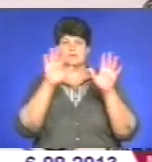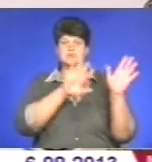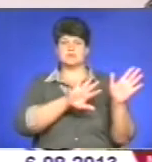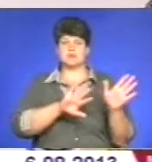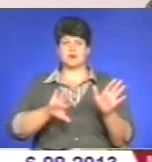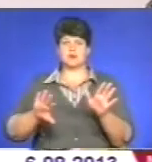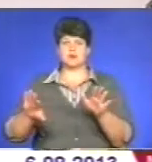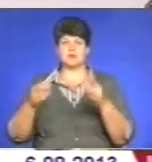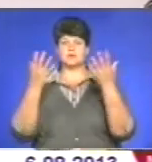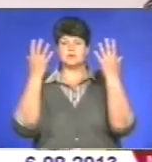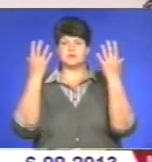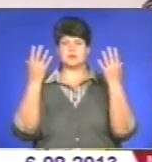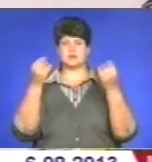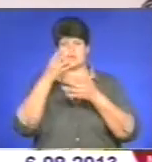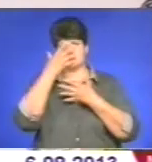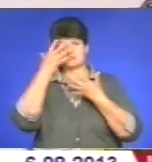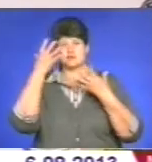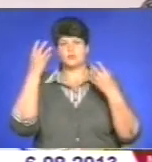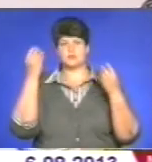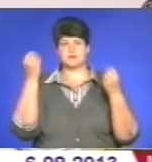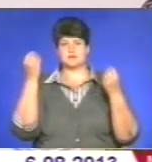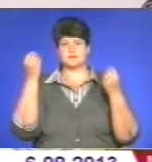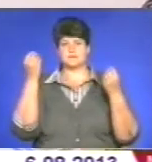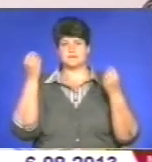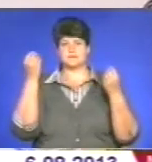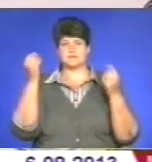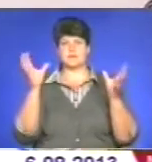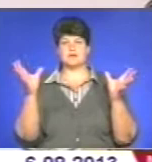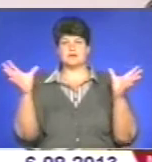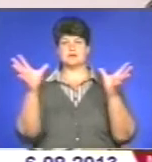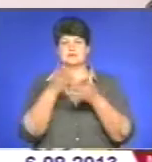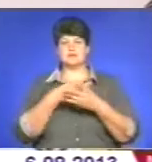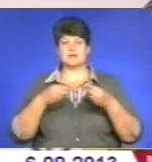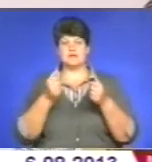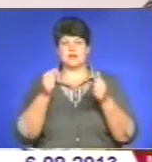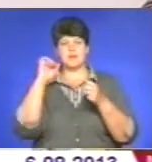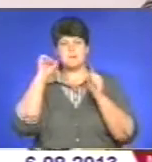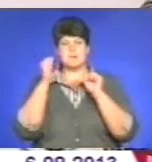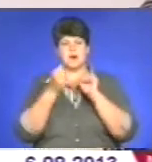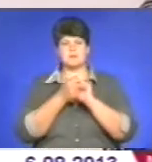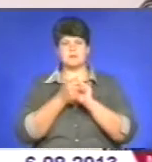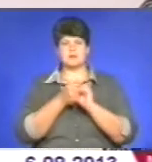у забуття, і зливає пам'ять наболівші рани.